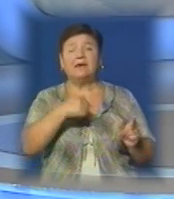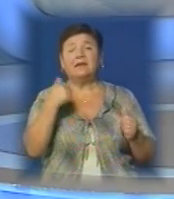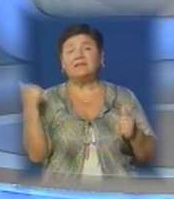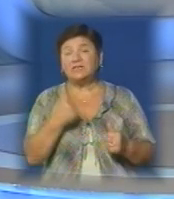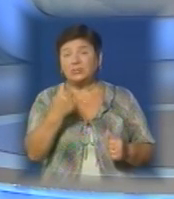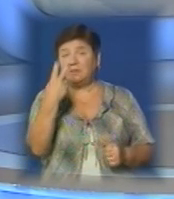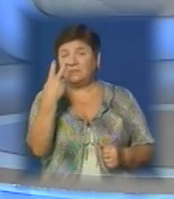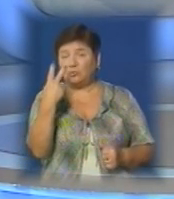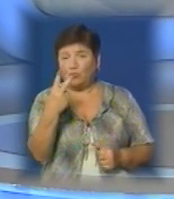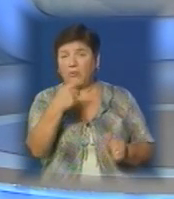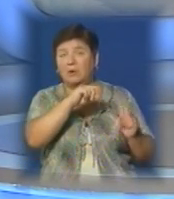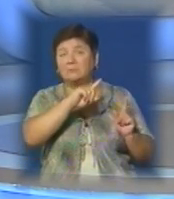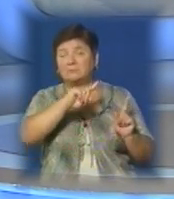другого героя, який захищав Україну.